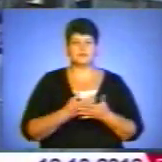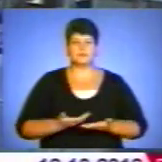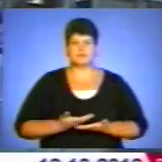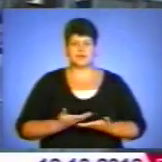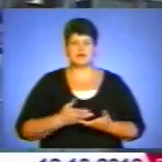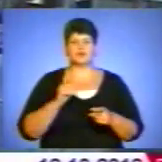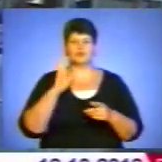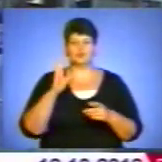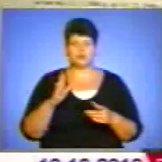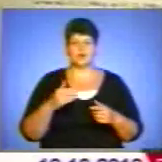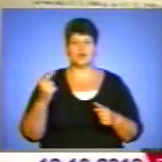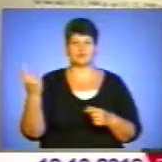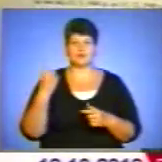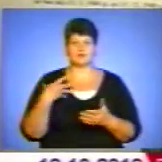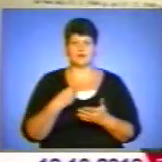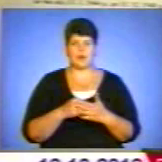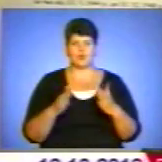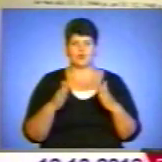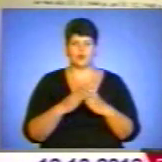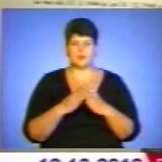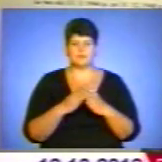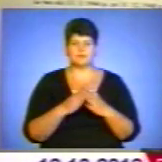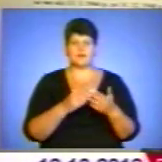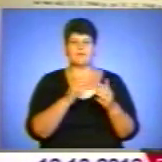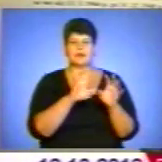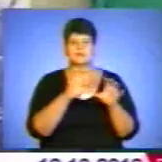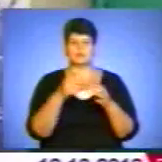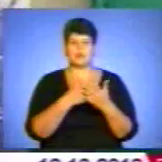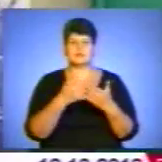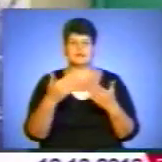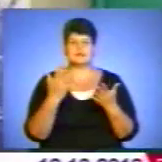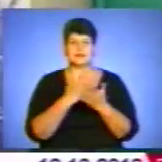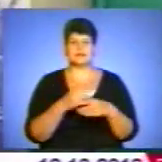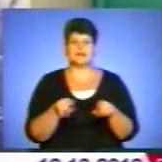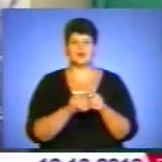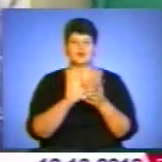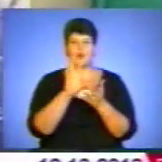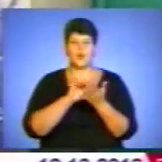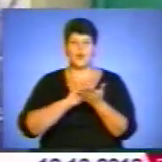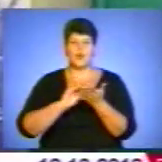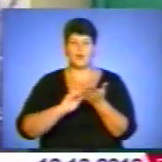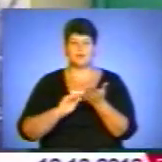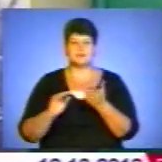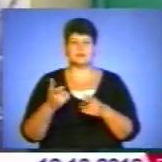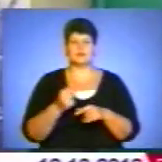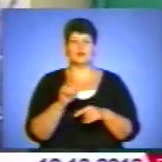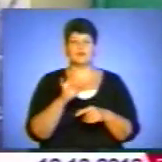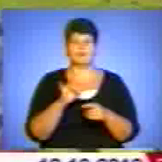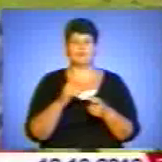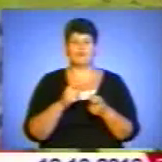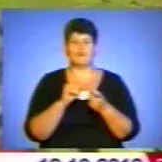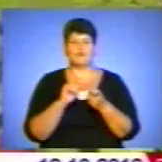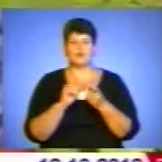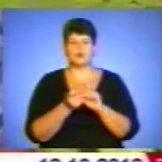господарями в своєму домі. В експозиції також є короткі описи боїв УПА, збірка нарисів про героїчну боротьбу і загибель